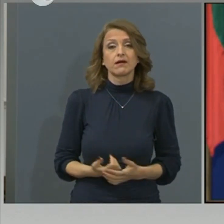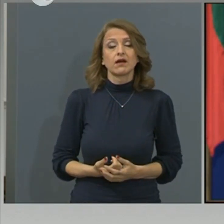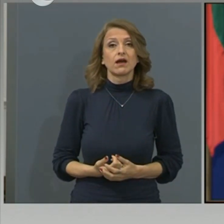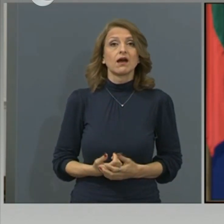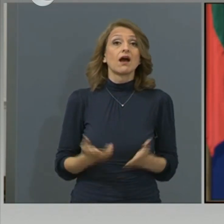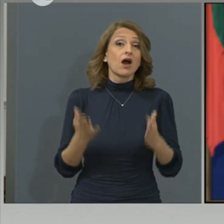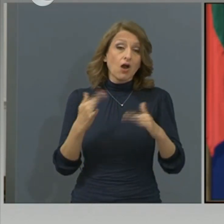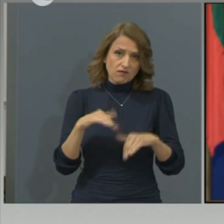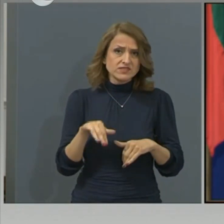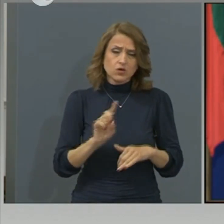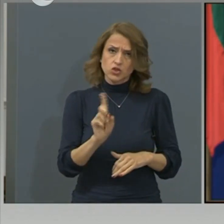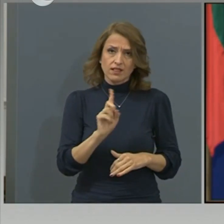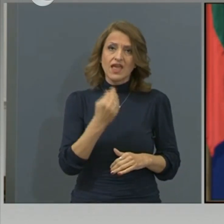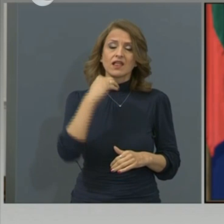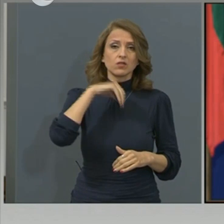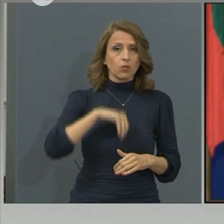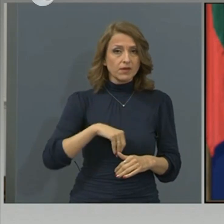Все още не е интубирано,